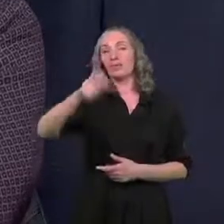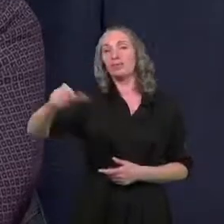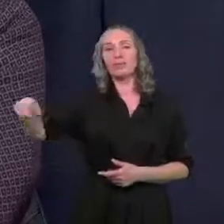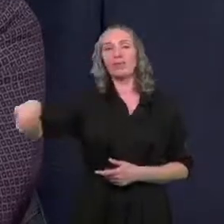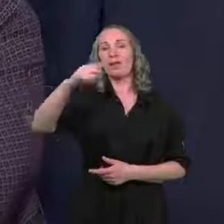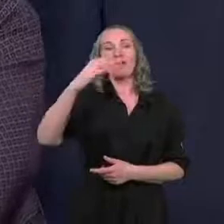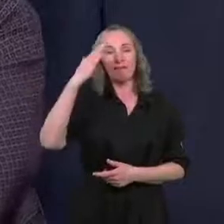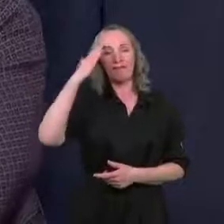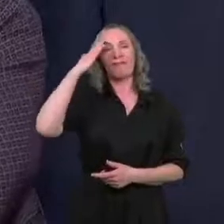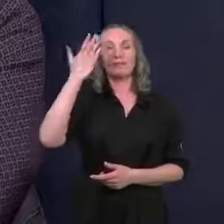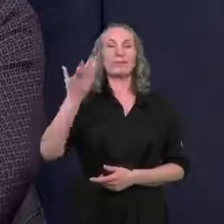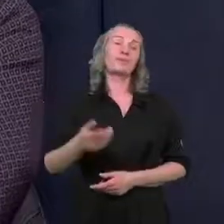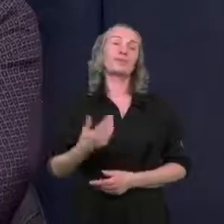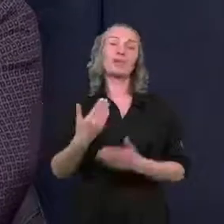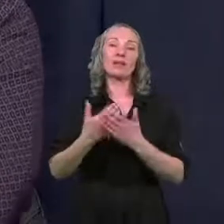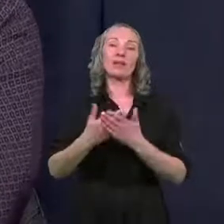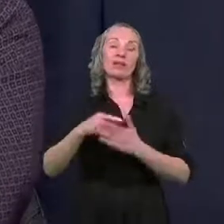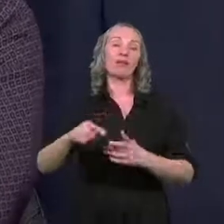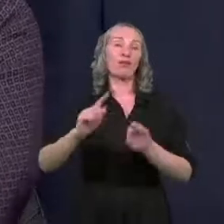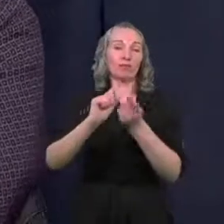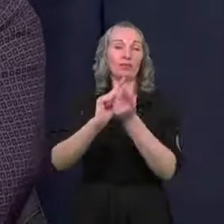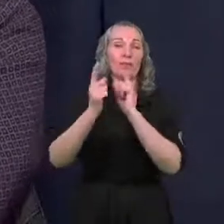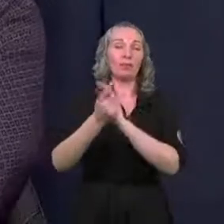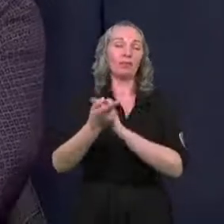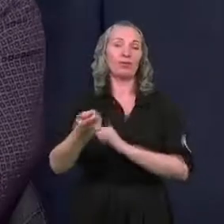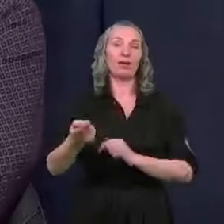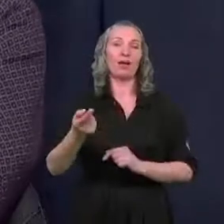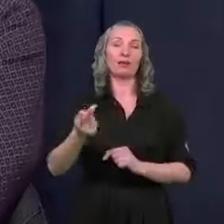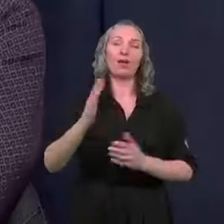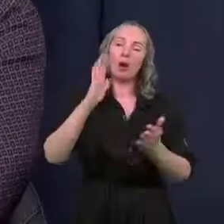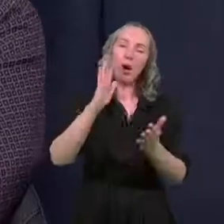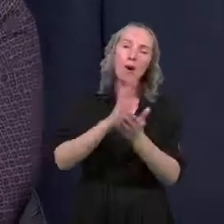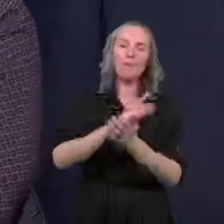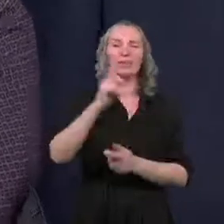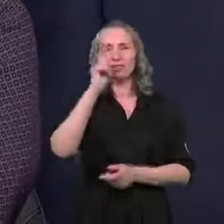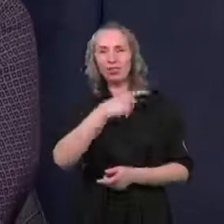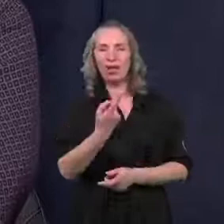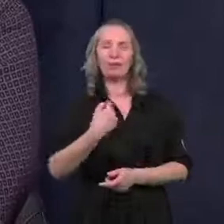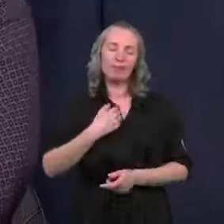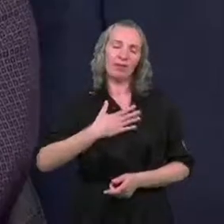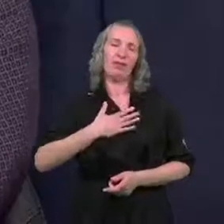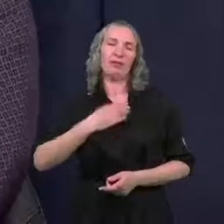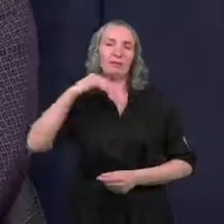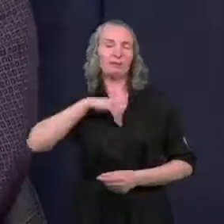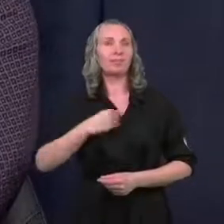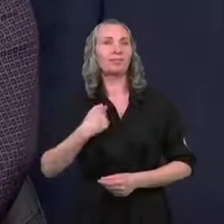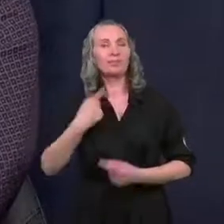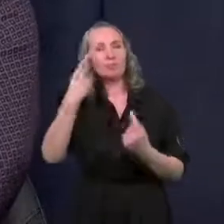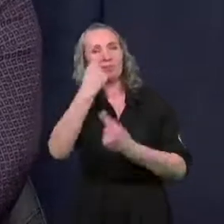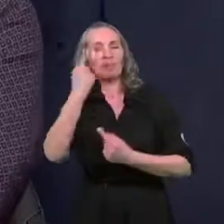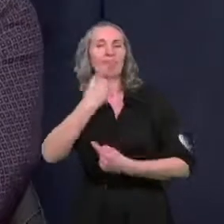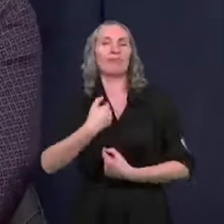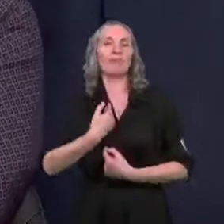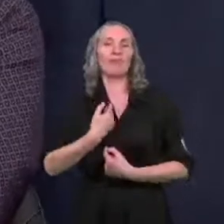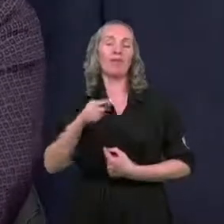świadomi. A każde z tego typu spotkań, nawet i opinie krytyczne, my sobie cenimy, bo to jest powiedzmy też